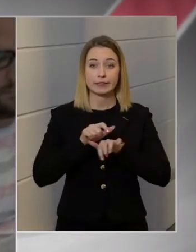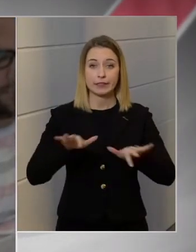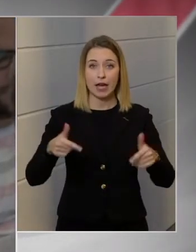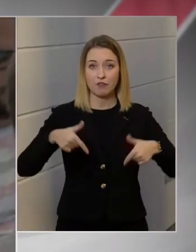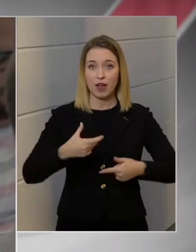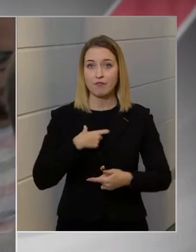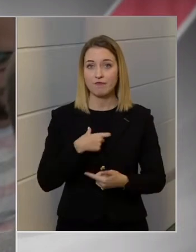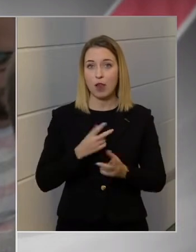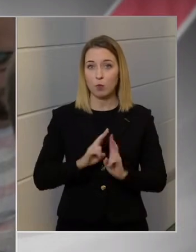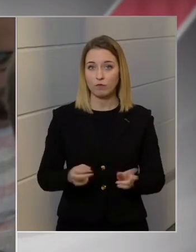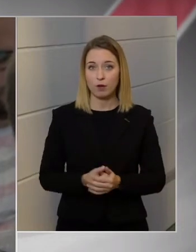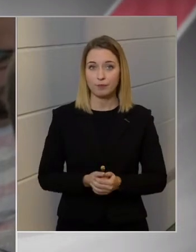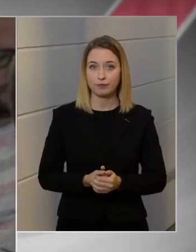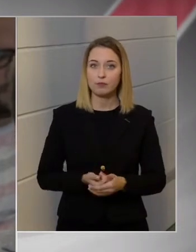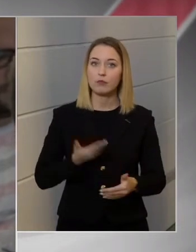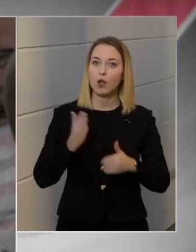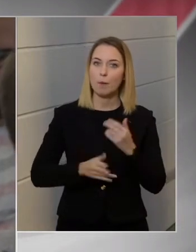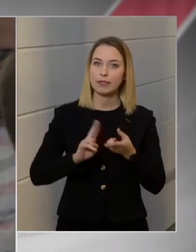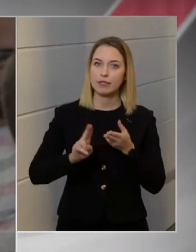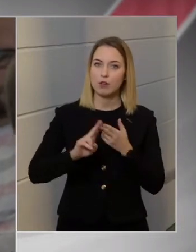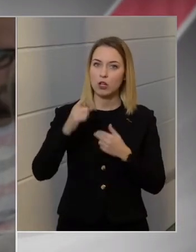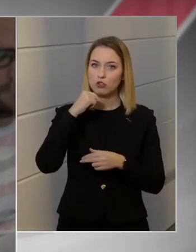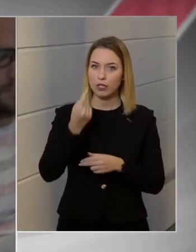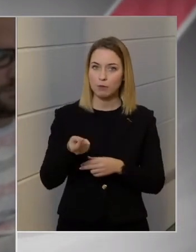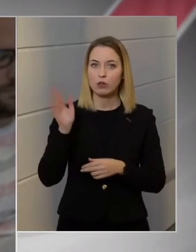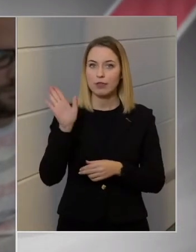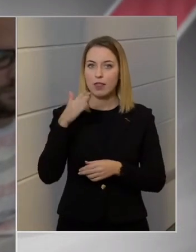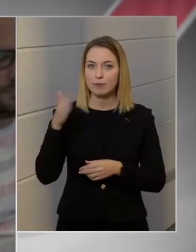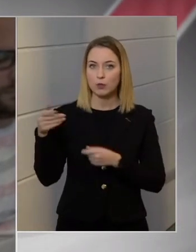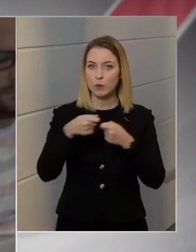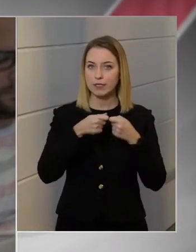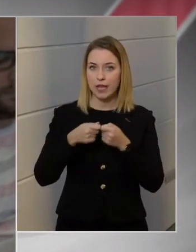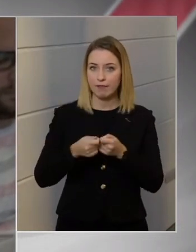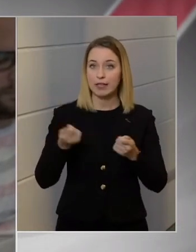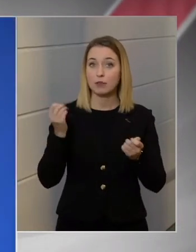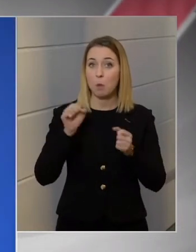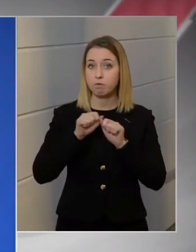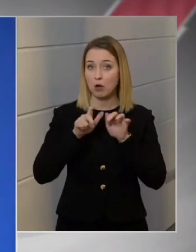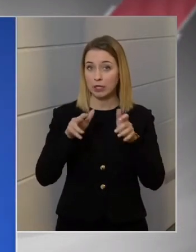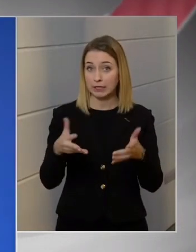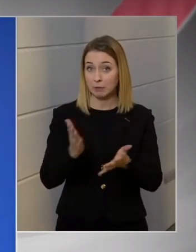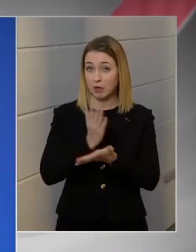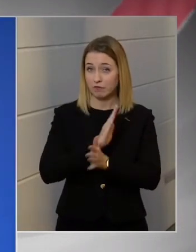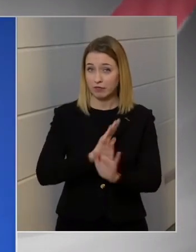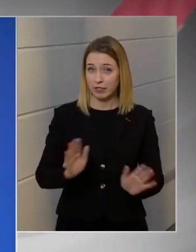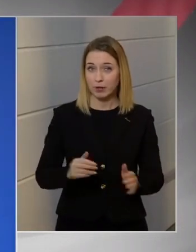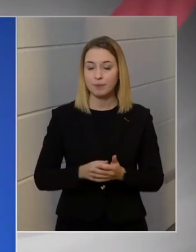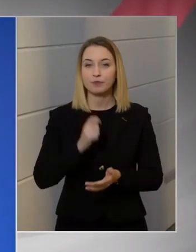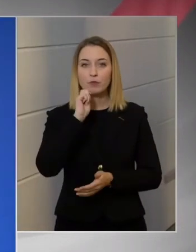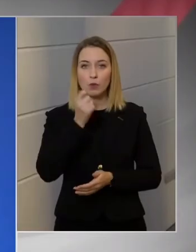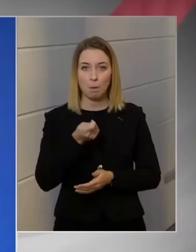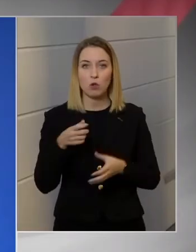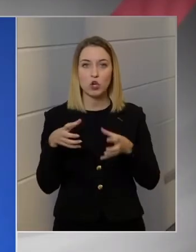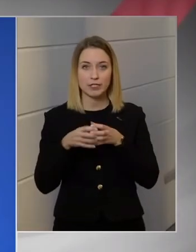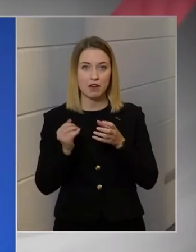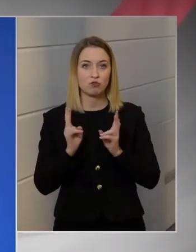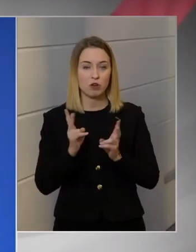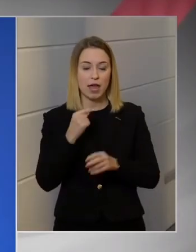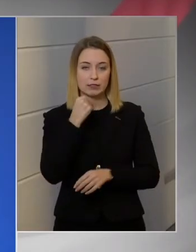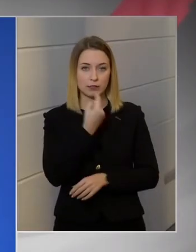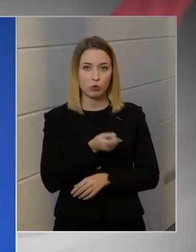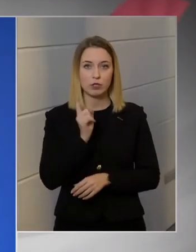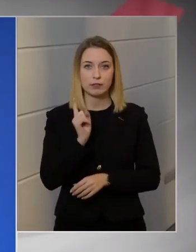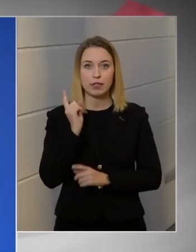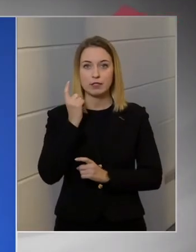Amíg hivatalosan kimondja a nemzetközi szervezet, hogy vége a pandémiának? Magyar szerv is ezt kimondhatja, de szerintem